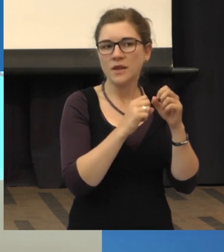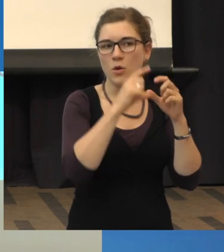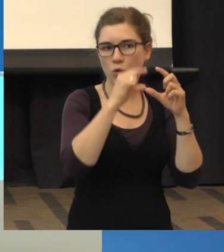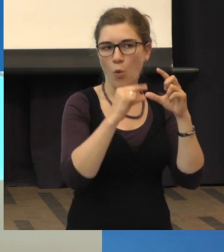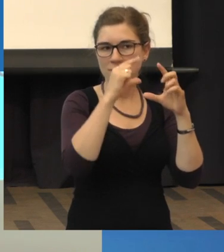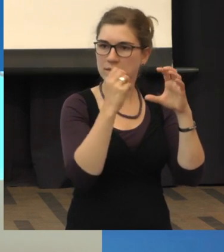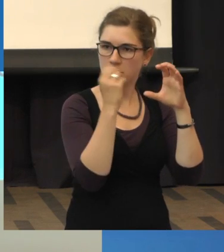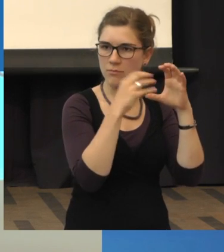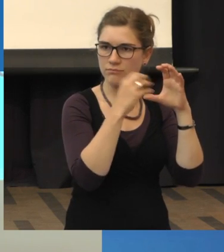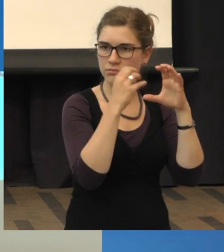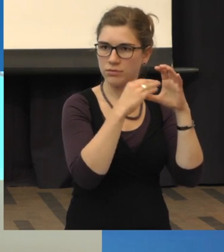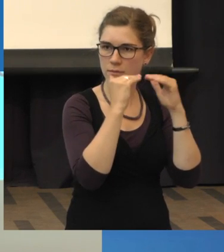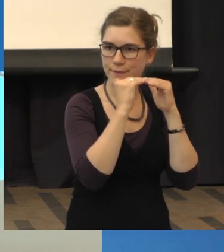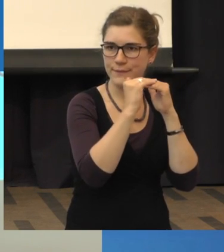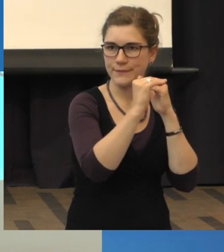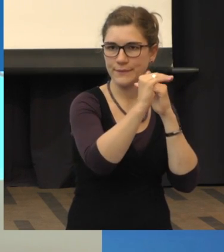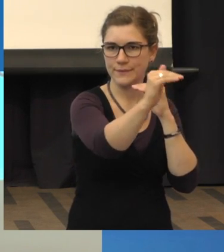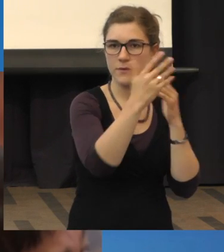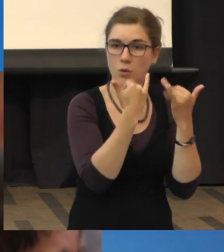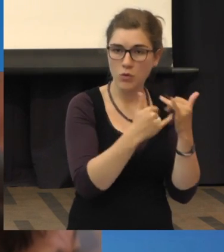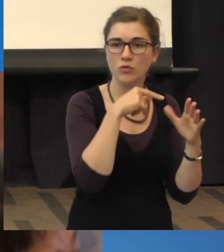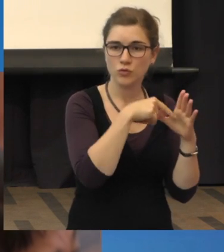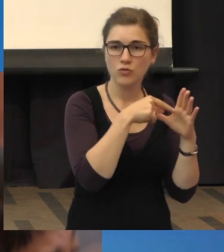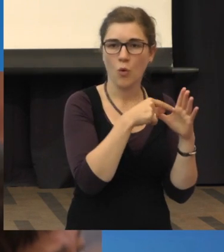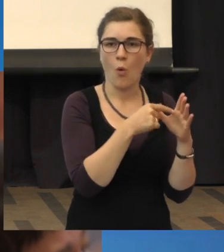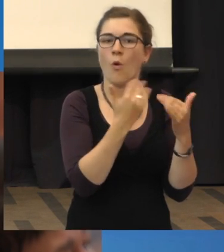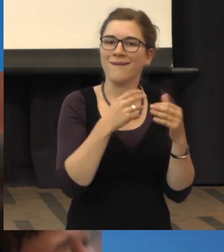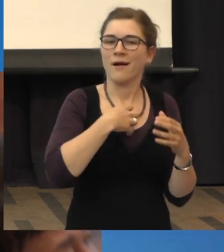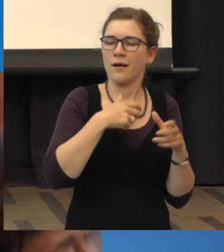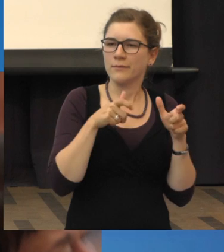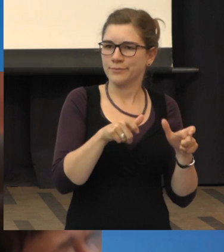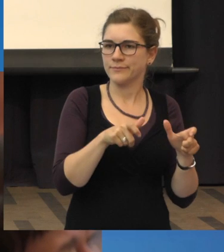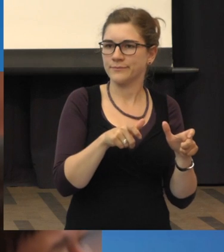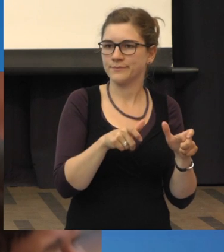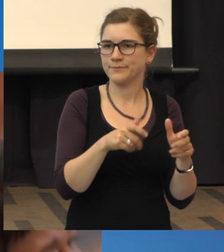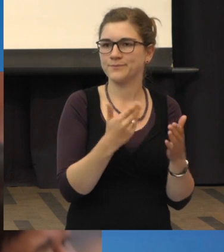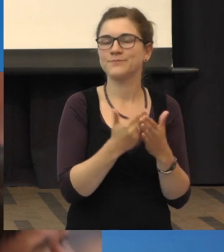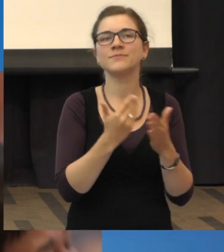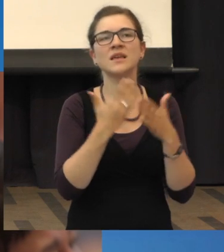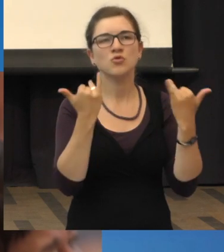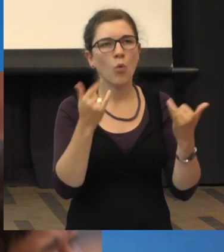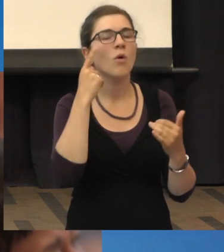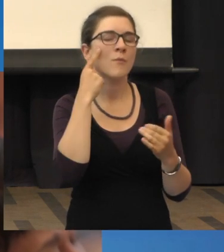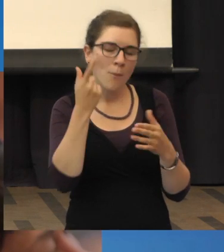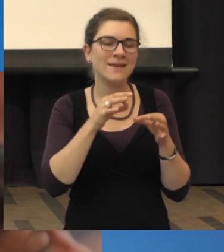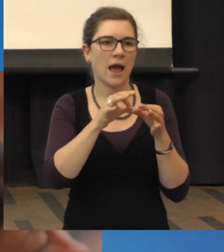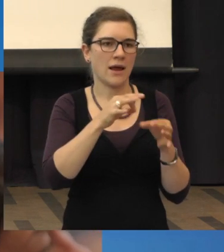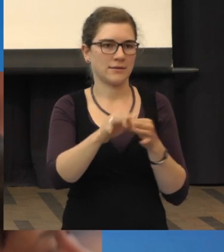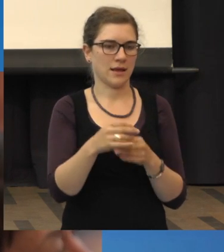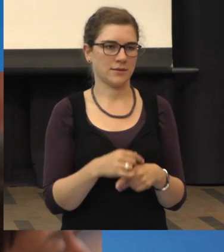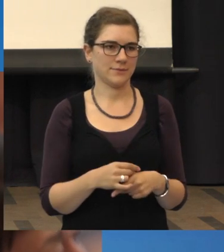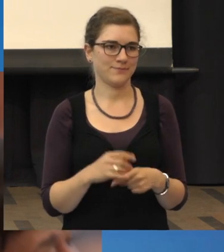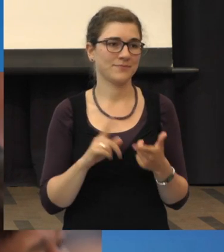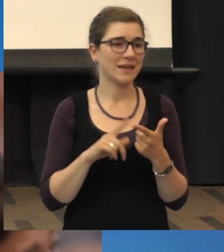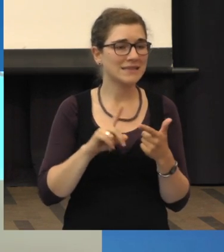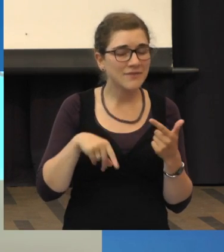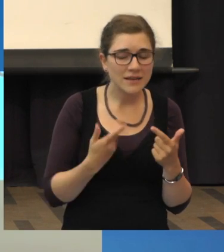Makula zu haben, damit das nicht fortschreitet. Das sind die momentanen Ansätze. Die zweite Geschichte ist natürlich, dass man die Ursache von